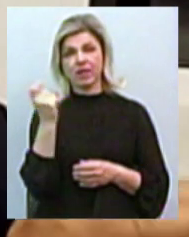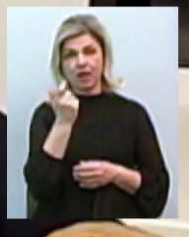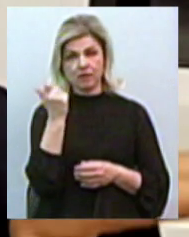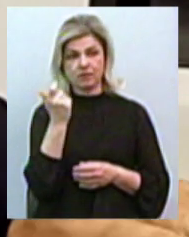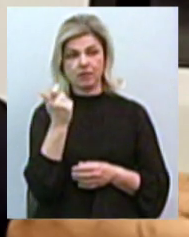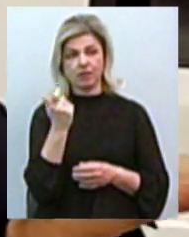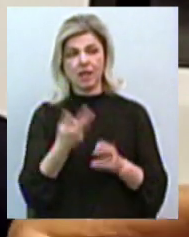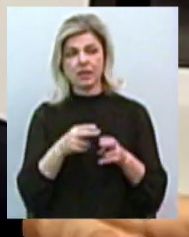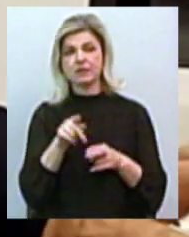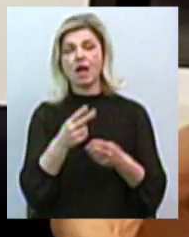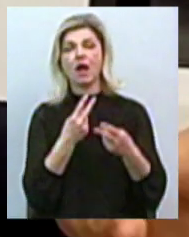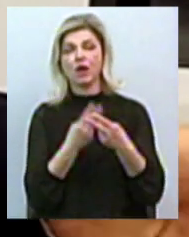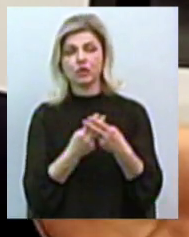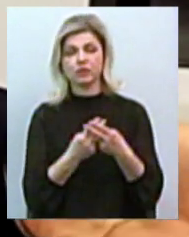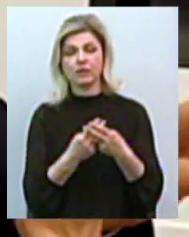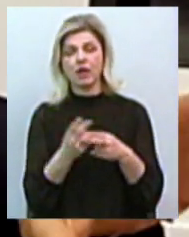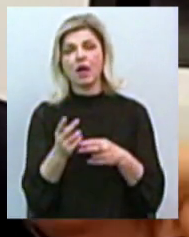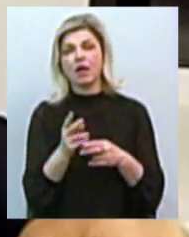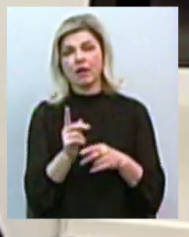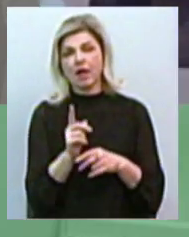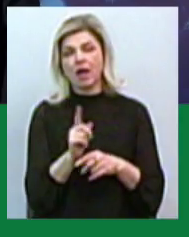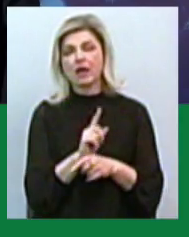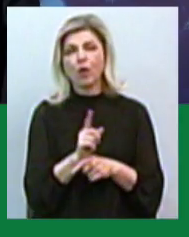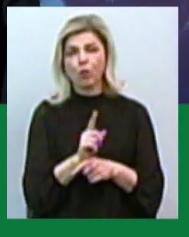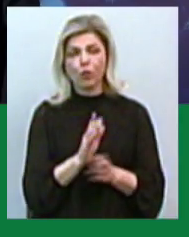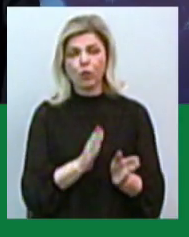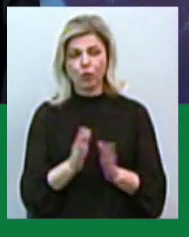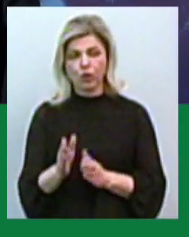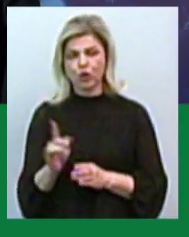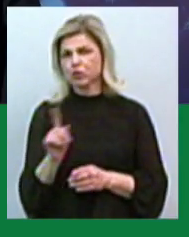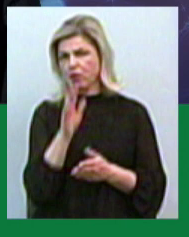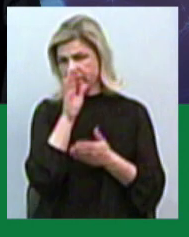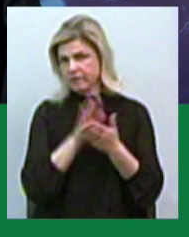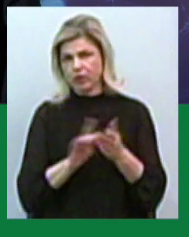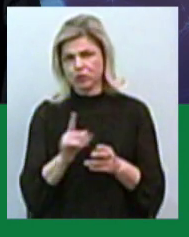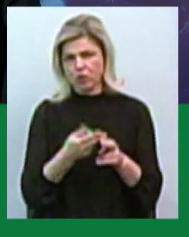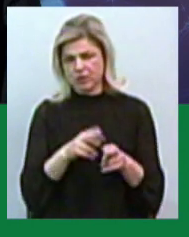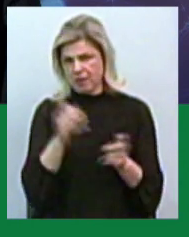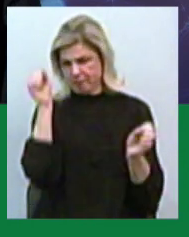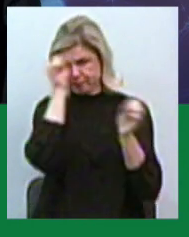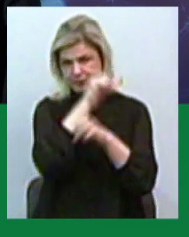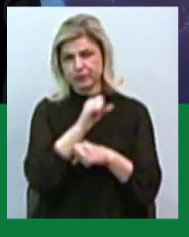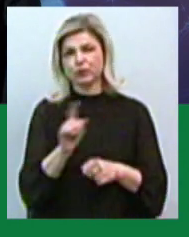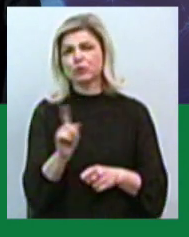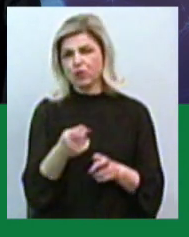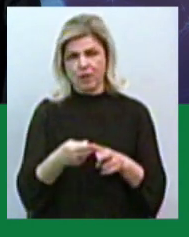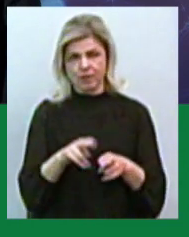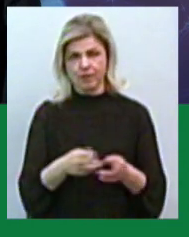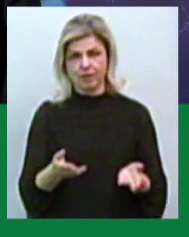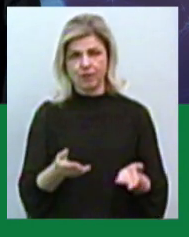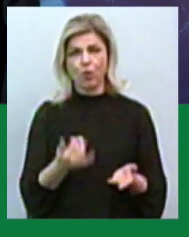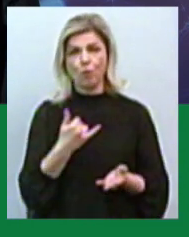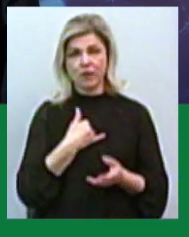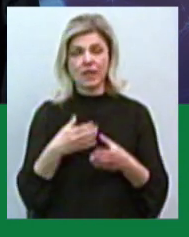оцей арешт, він там коригує, там балансує і так далі. А що, ви вибачте, це за бред правословний початок. У мене